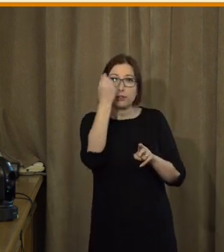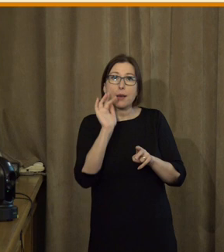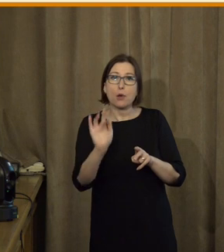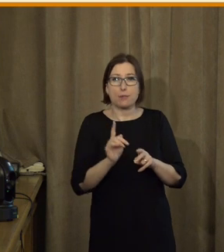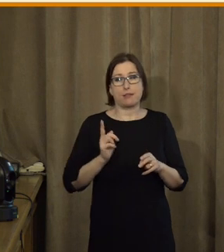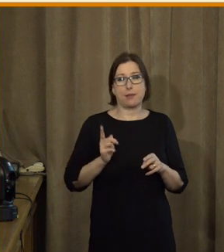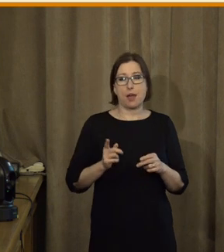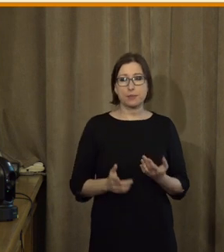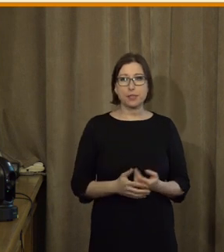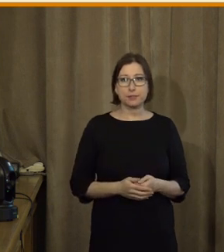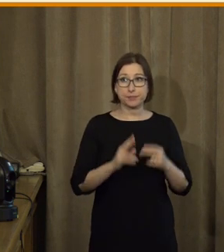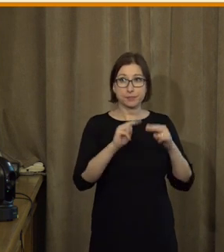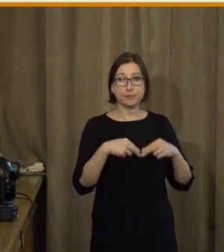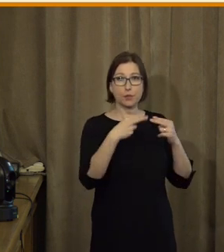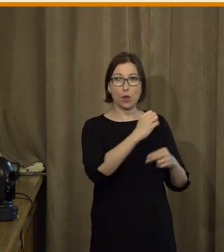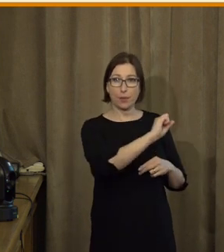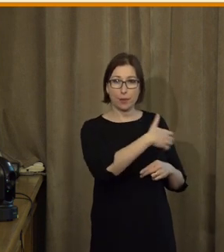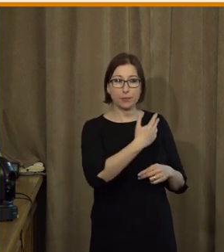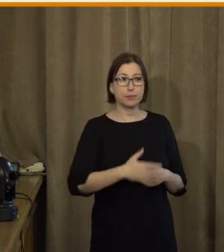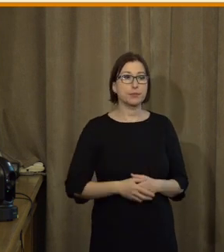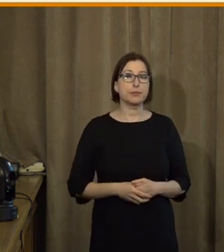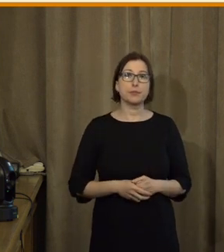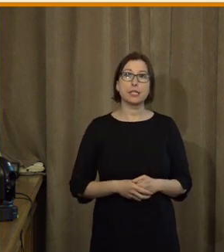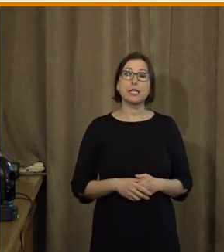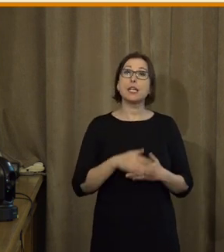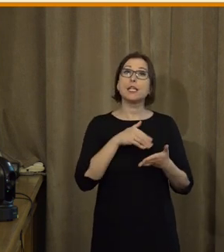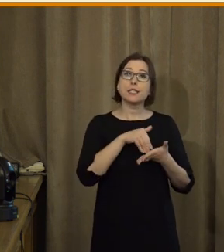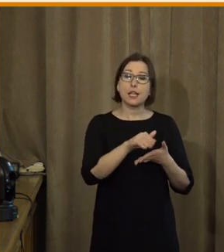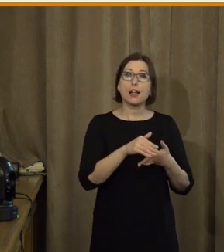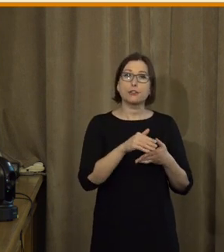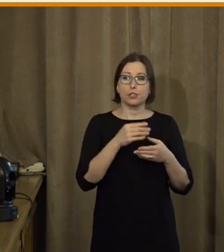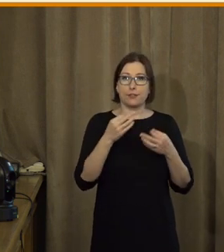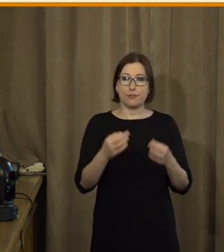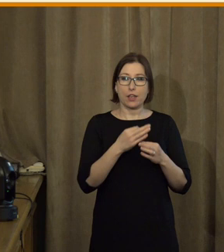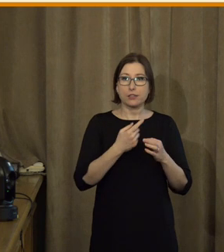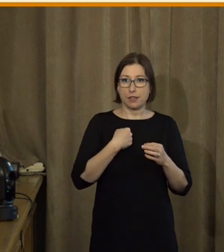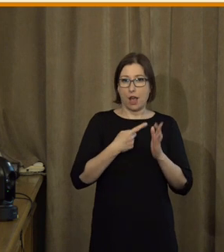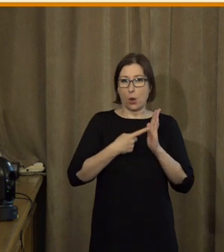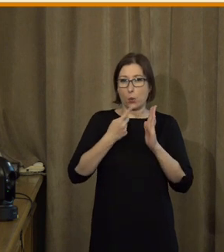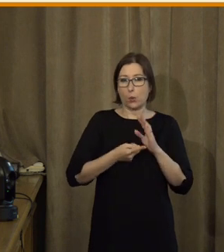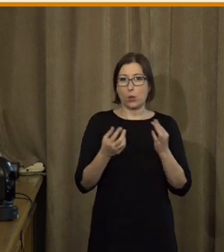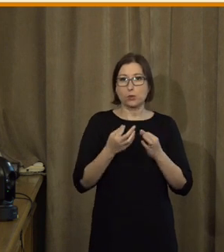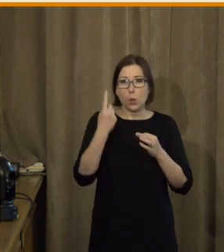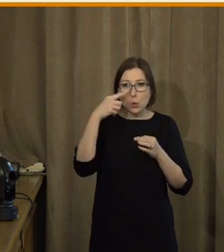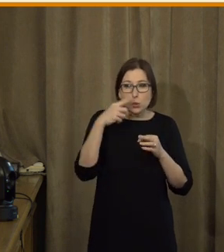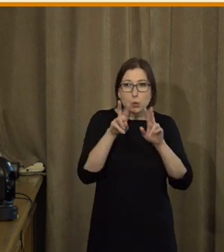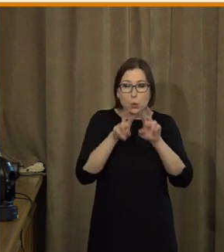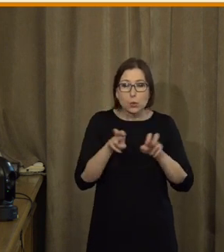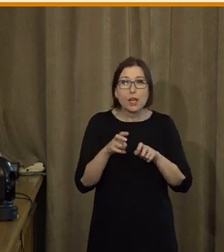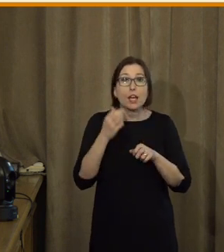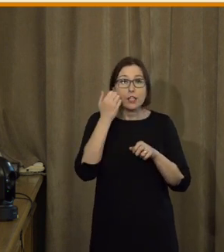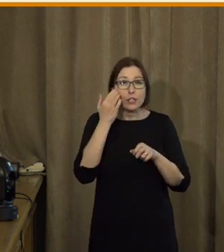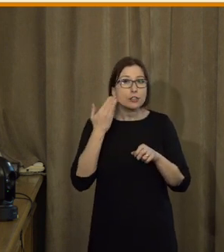Pokud se podíváme na dalším slajdu, vlastně tak mým úkolem je představit tady studii Připravenost České